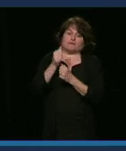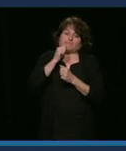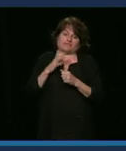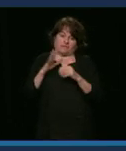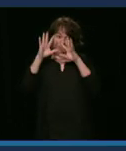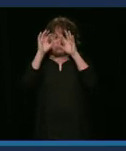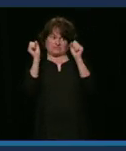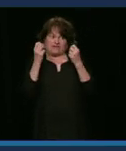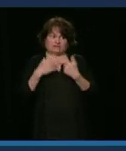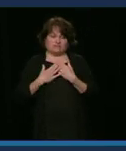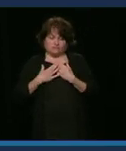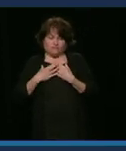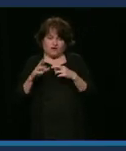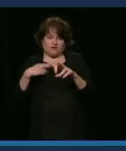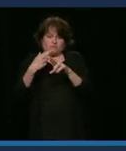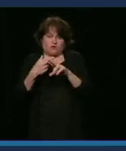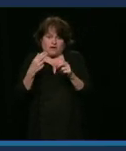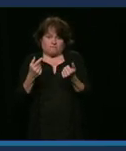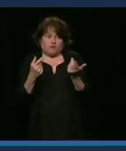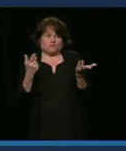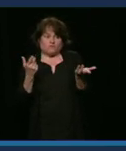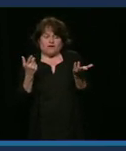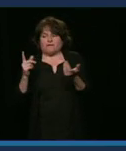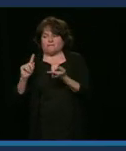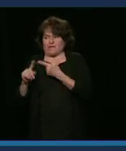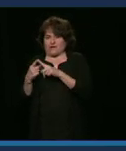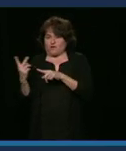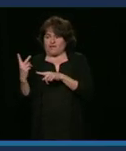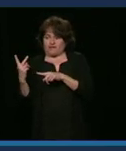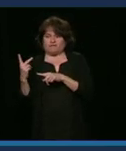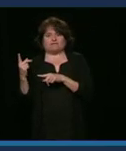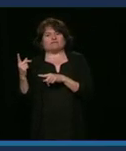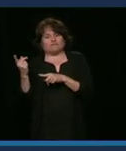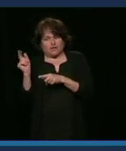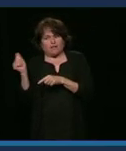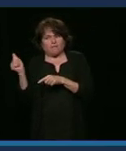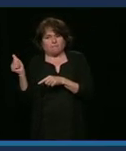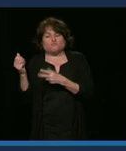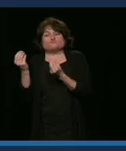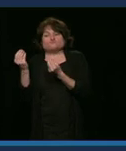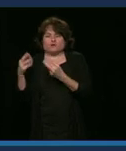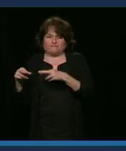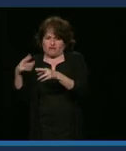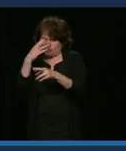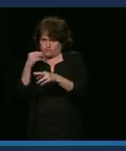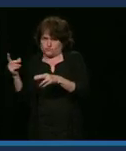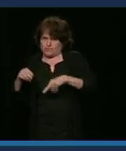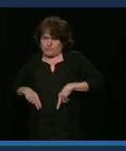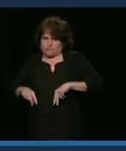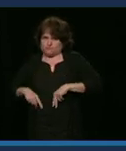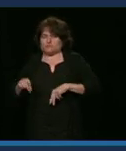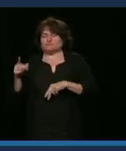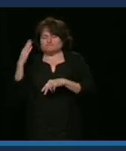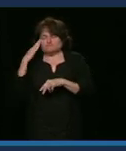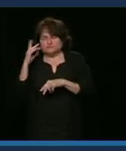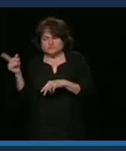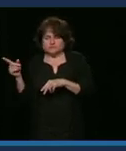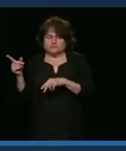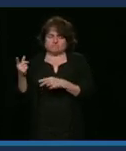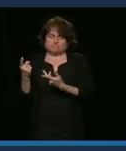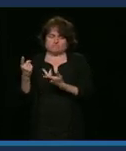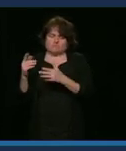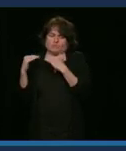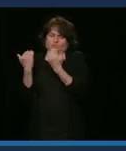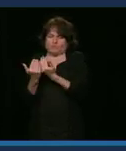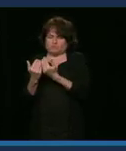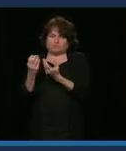dossier, c'est ma collègue de Rivière-du-Lau. Je viens de le dire. Plusieurs, plusieurs rencontres qu'on a eues ensemble là-dessus avec la Société des traversiers aussi. Ma collègue